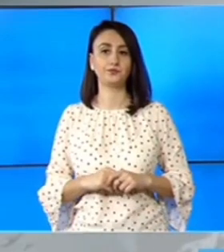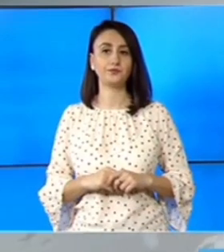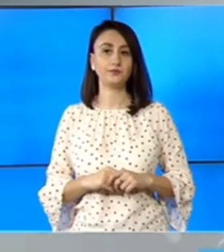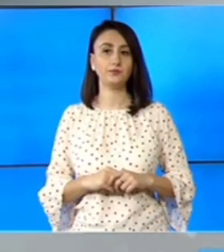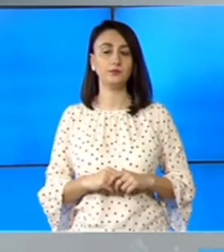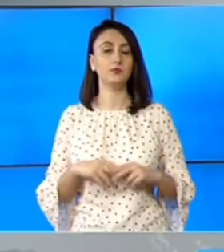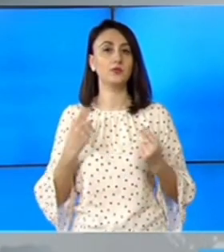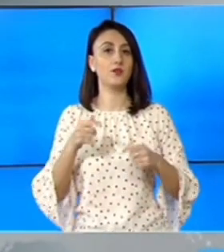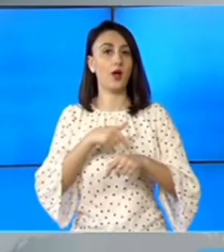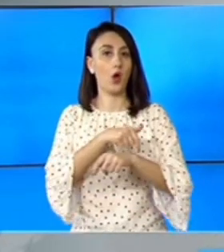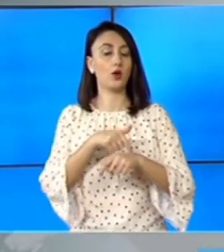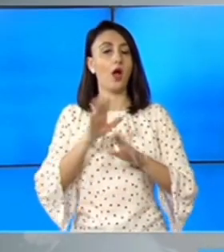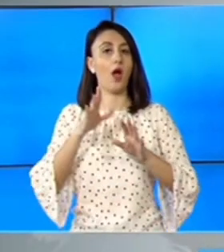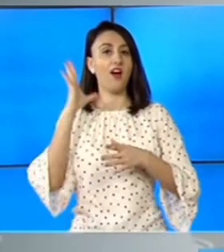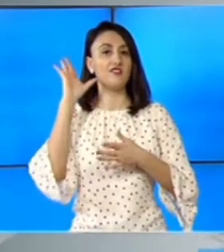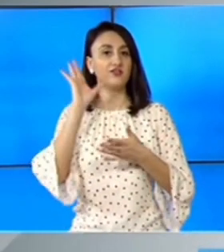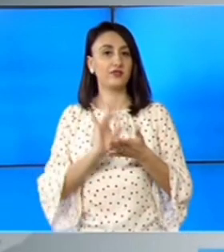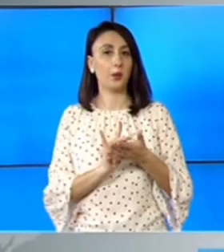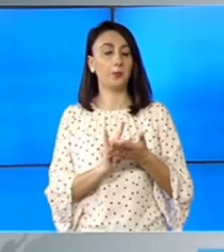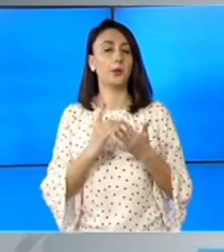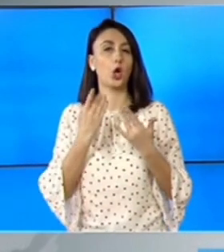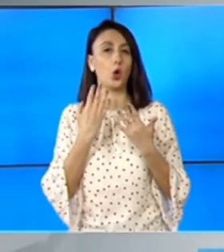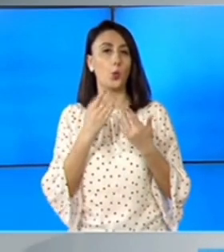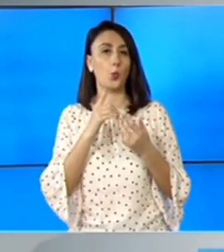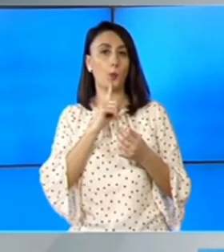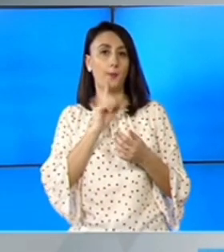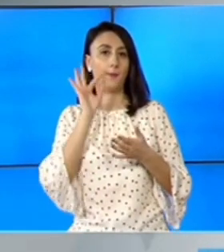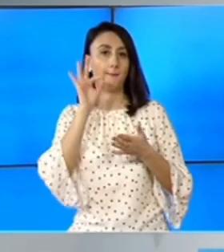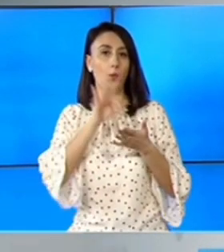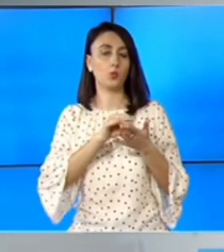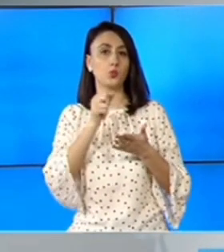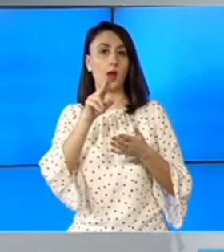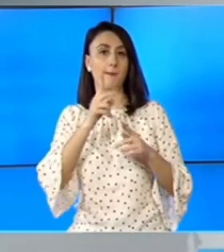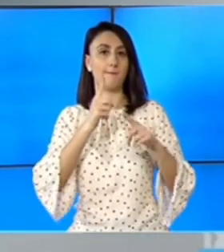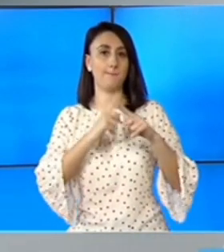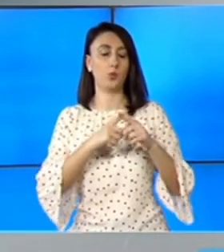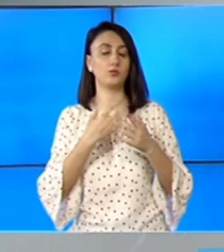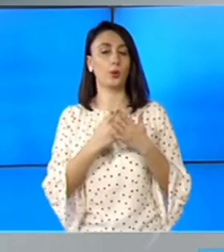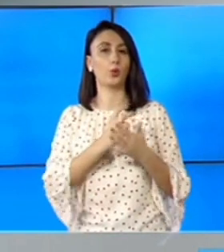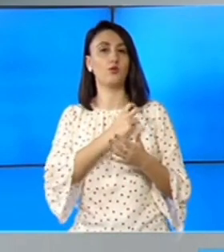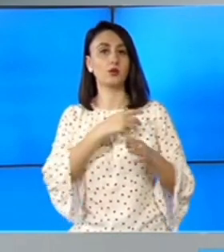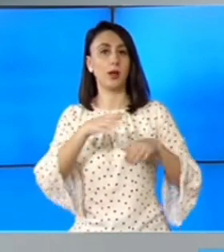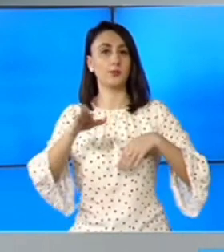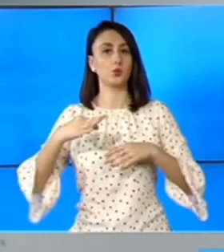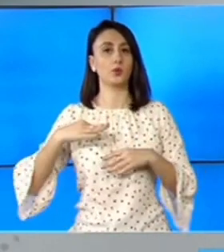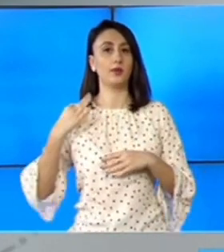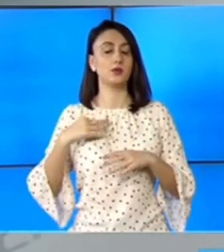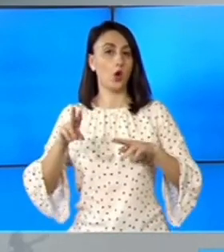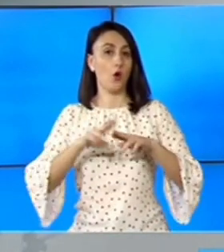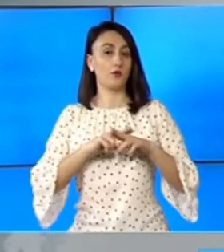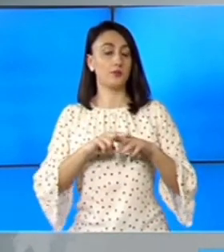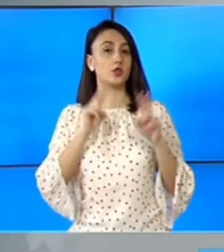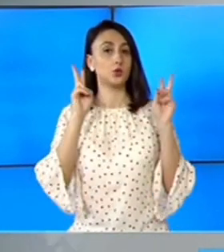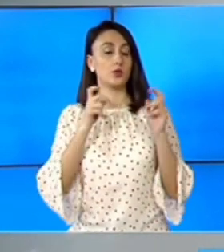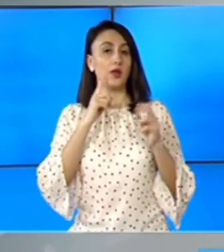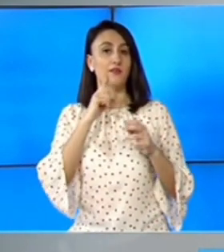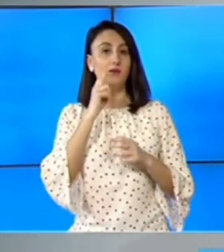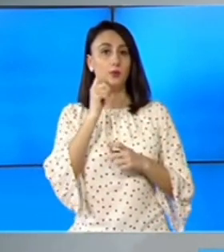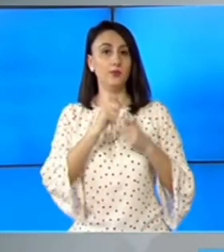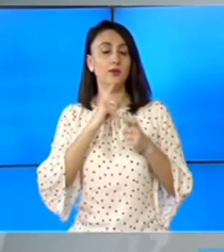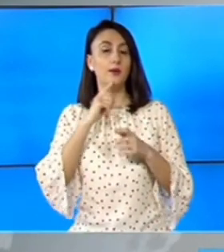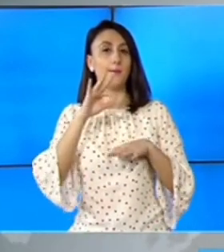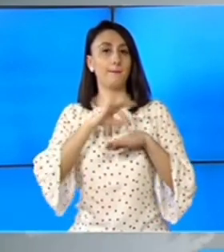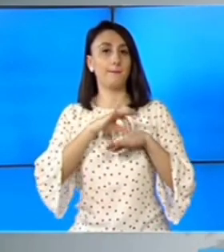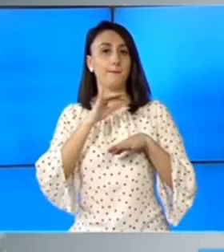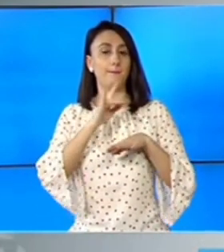În numai câteva ore vom afla numele propus de USR Plus pentru funcția de Ministru al Sănătății. Potrivit unor surse ar fi vorba despre